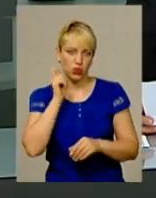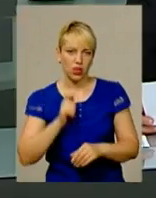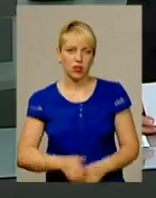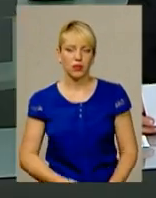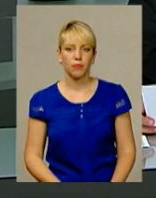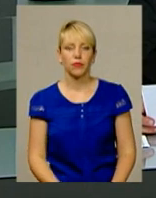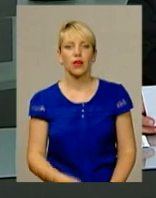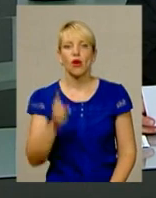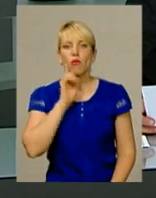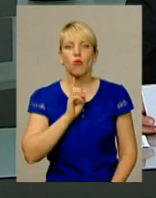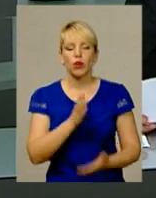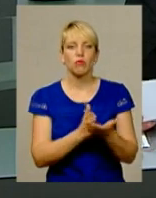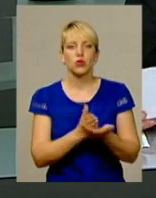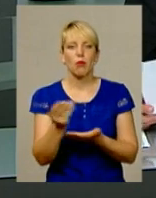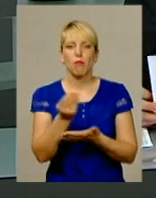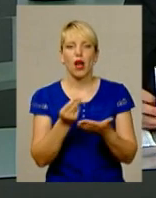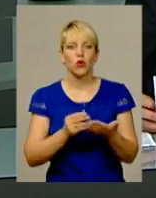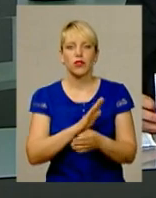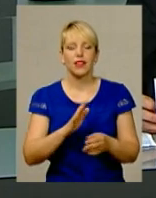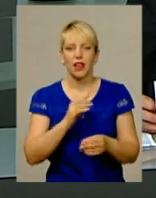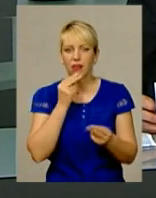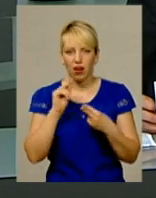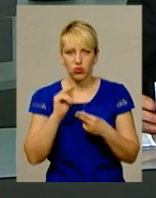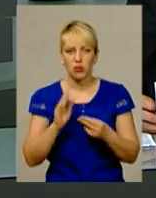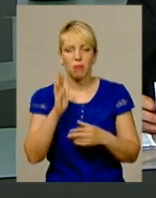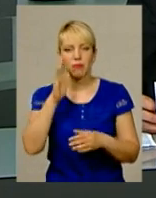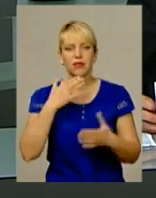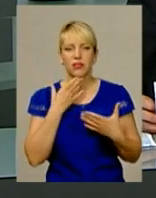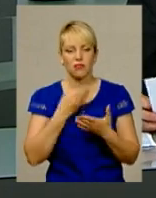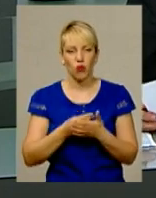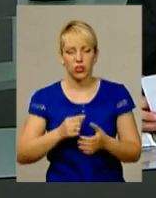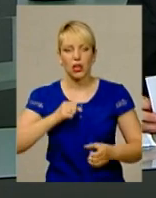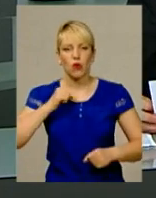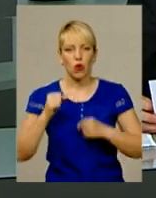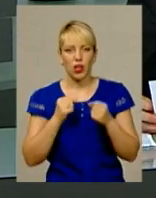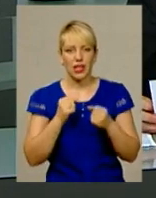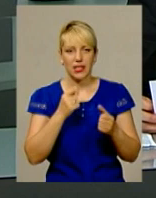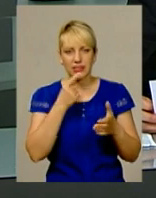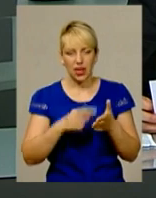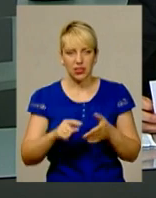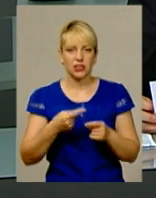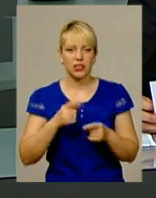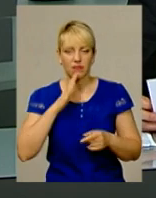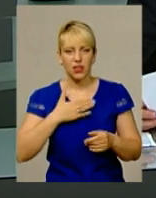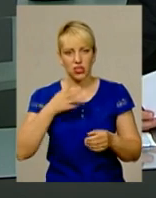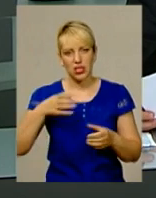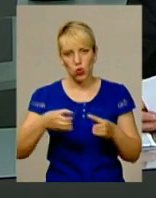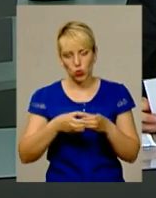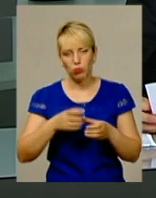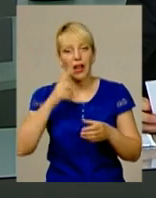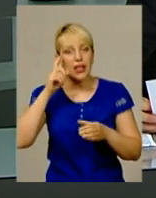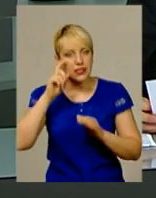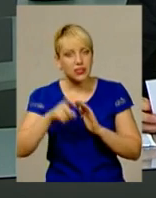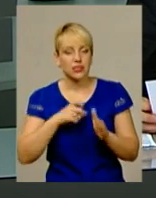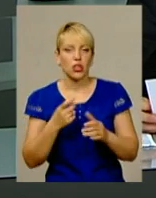Ну, а поки посадовці малюють нерайдружні перспективи для своїх колег-зрадників, наша знімальна група вирішила дізнатися, чого